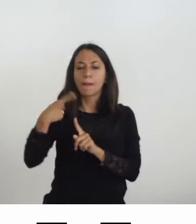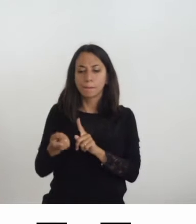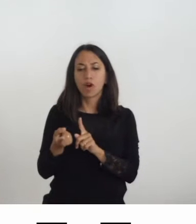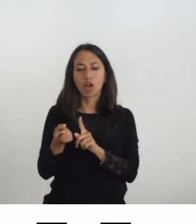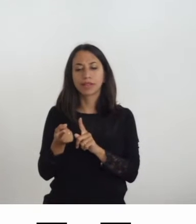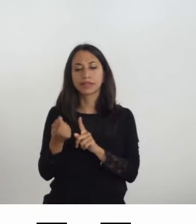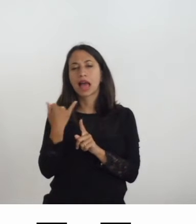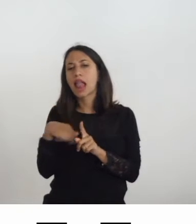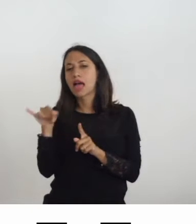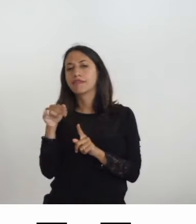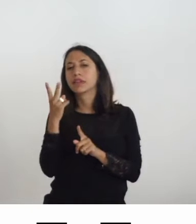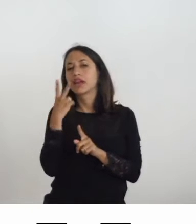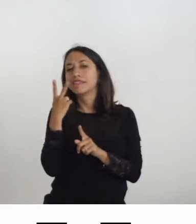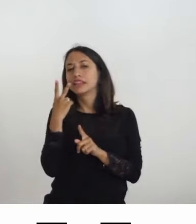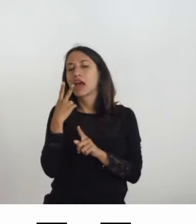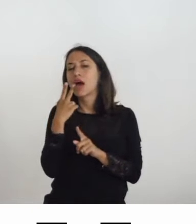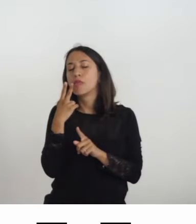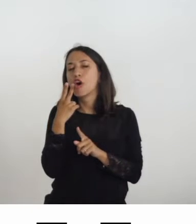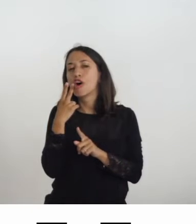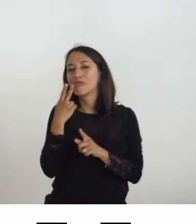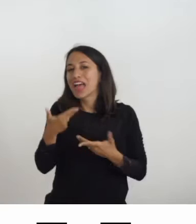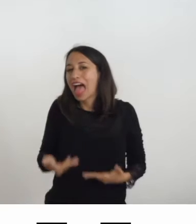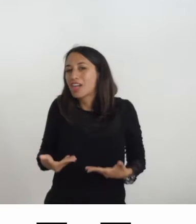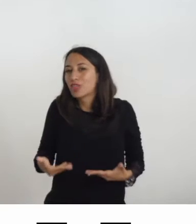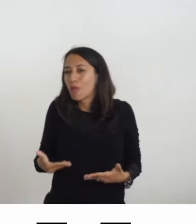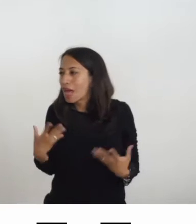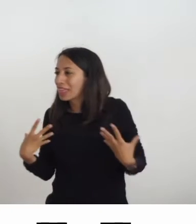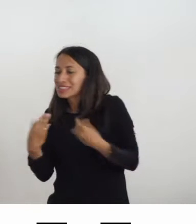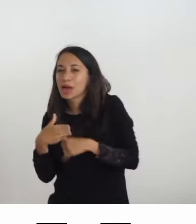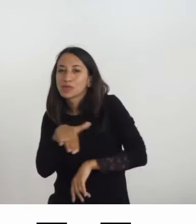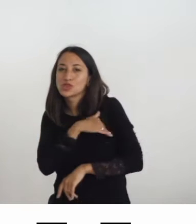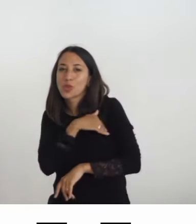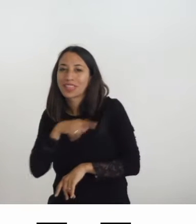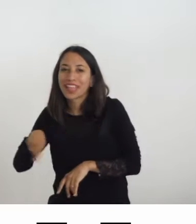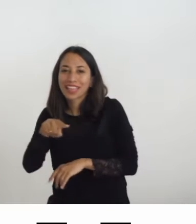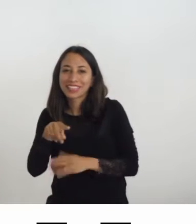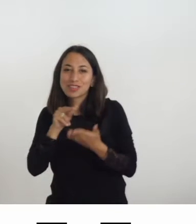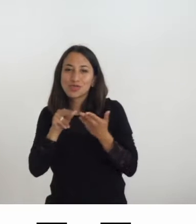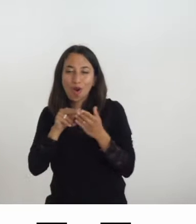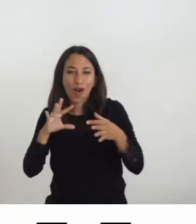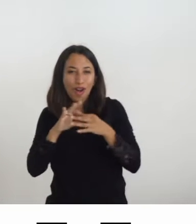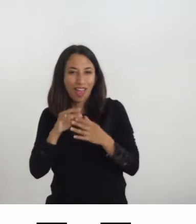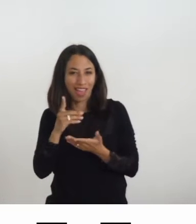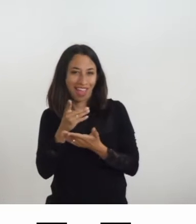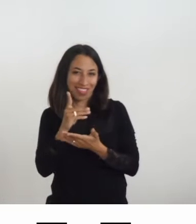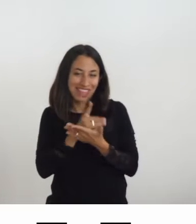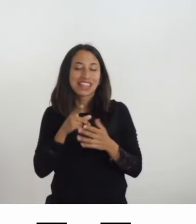porterò quello che stiamo facendo con gli studenti alla scuola del design del Politecnico di Milano.